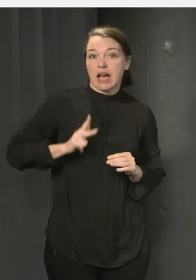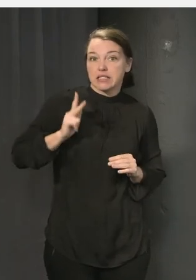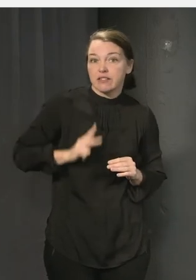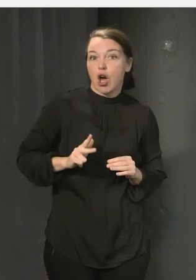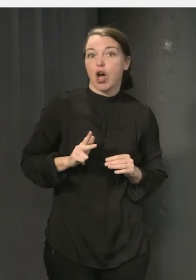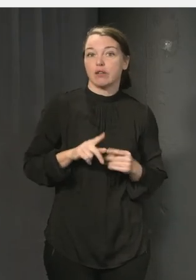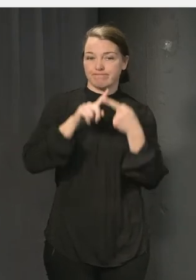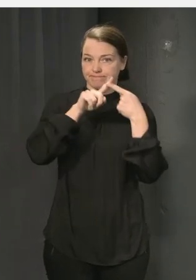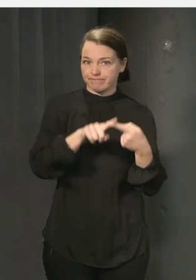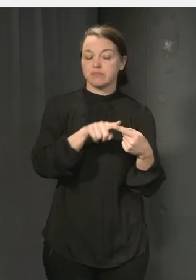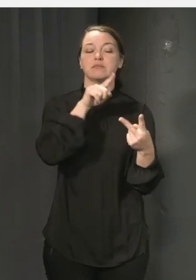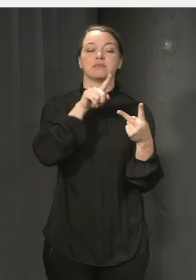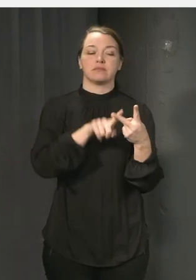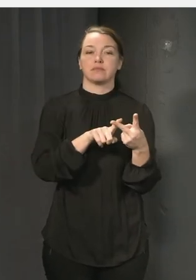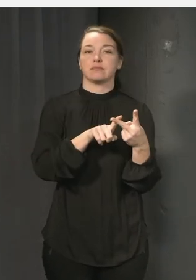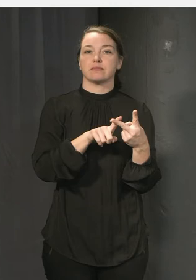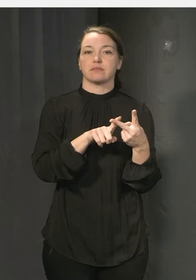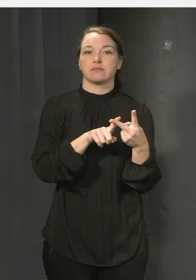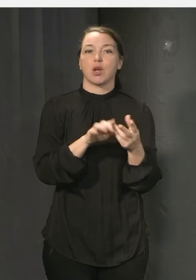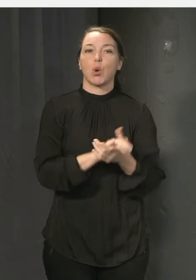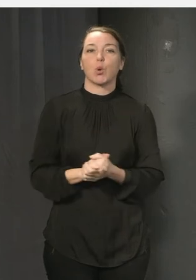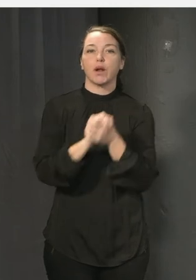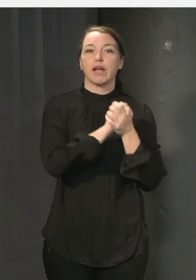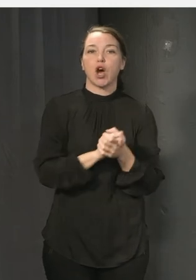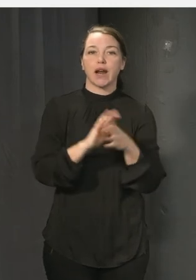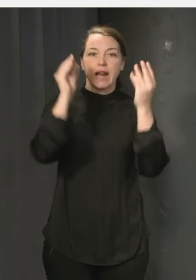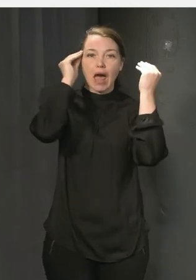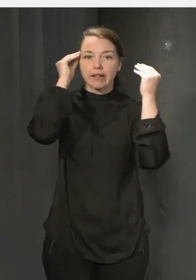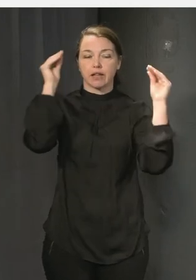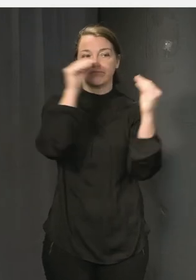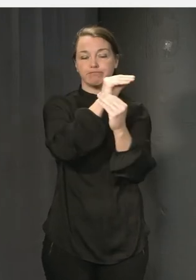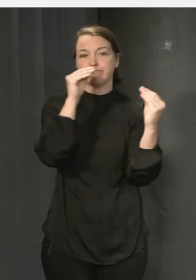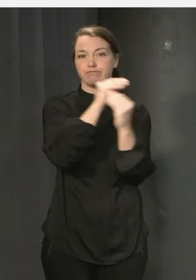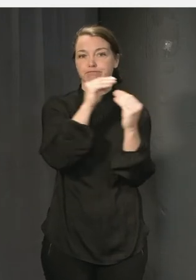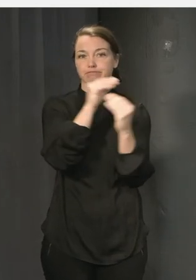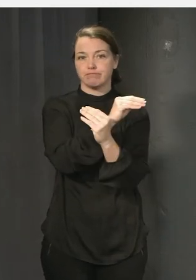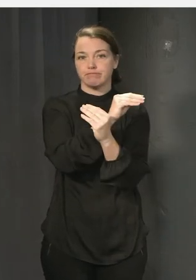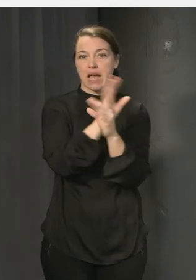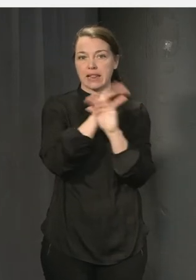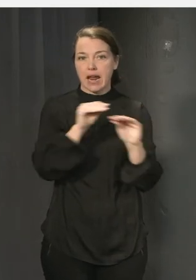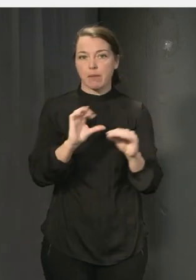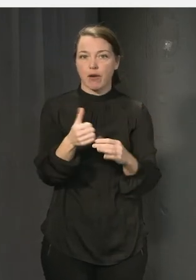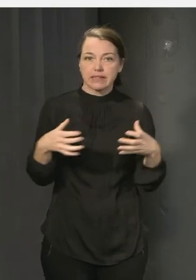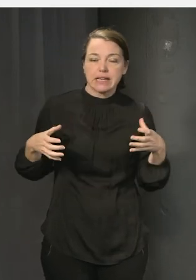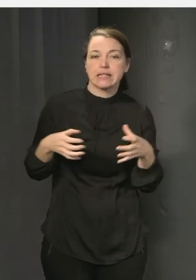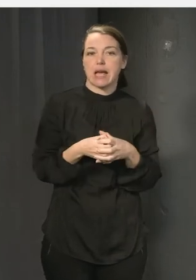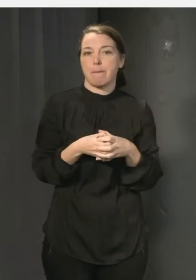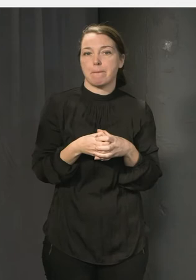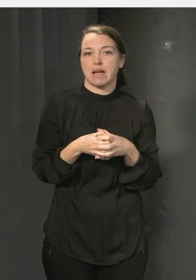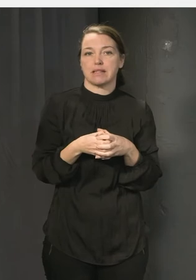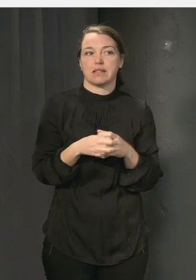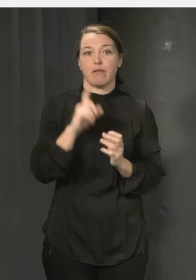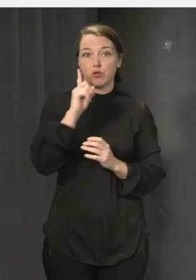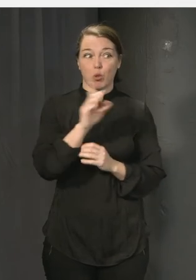det är det första, det andra det är det här kollegiala lärandet att lärare behöver ju tillsammans förstå sitt